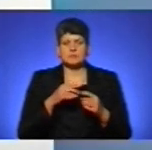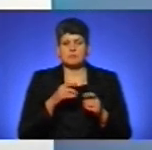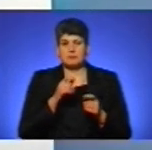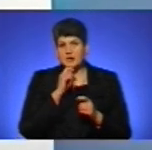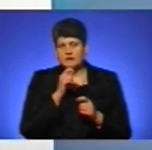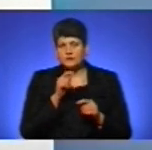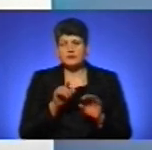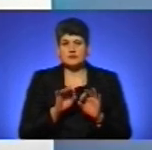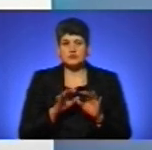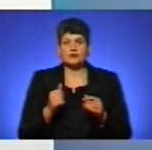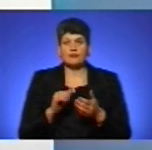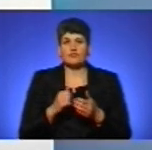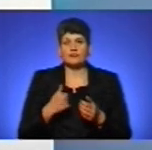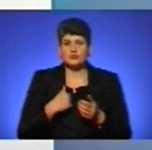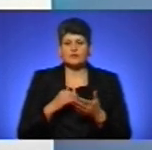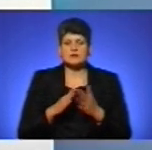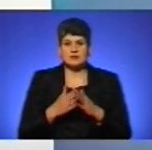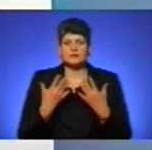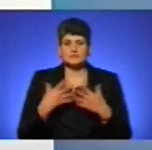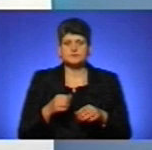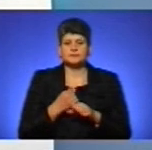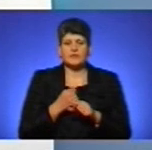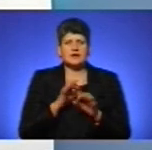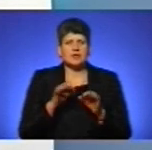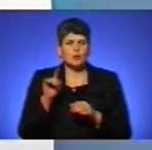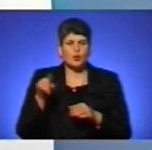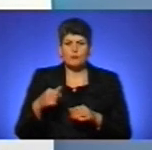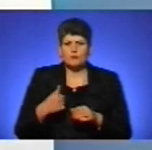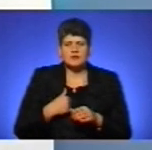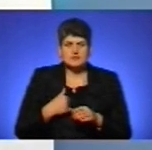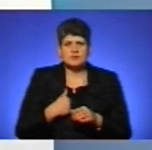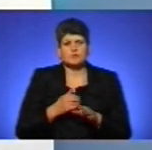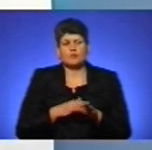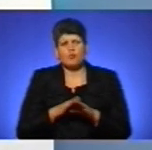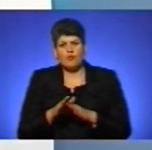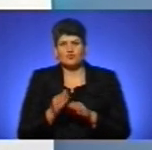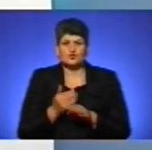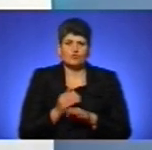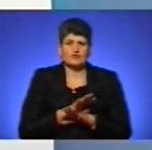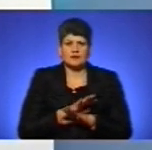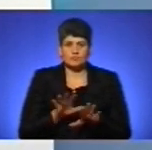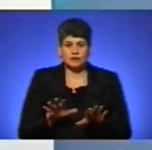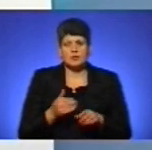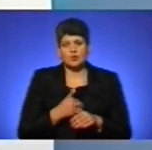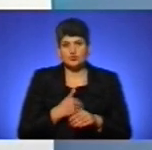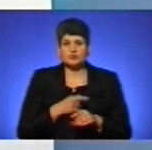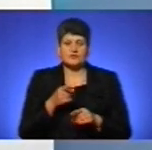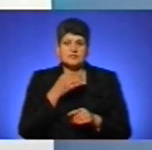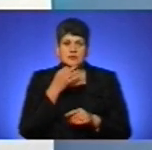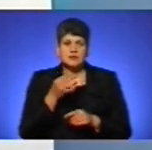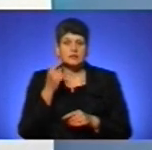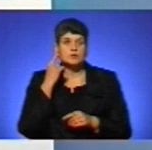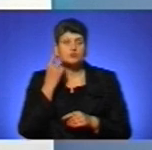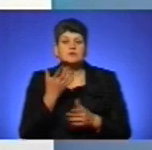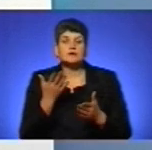незважаючи на те, що воєнний стан введено, жодної мобілізації, ні повної, ні часткової проведено не буде. І все ж таки я хочу, щоб ви висловили думку,